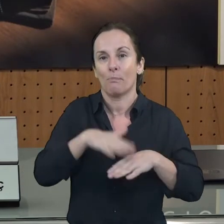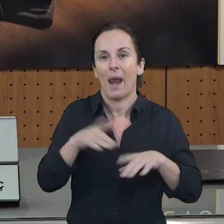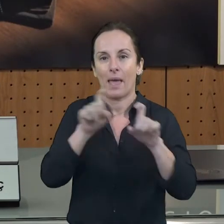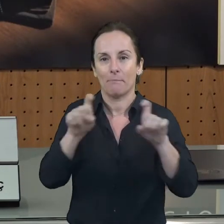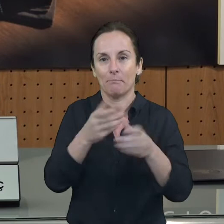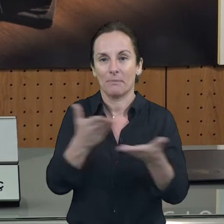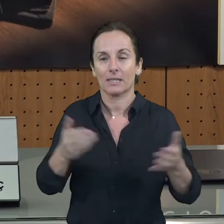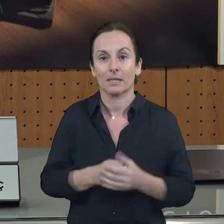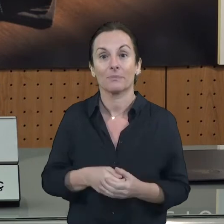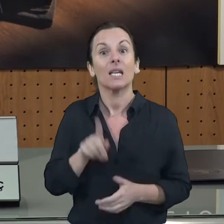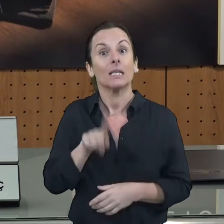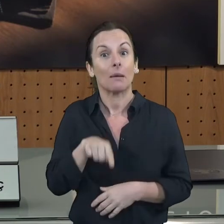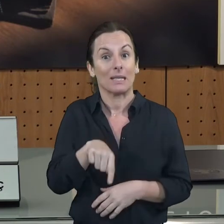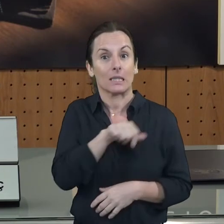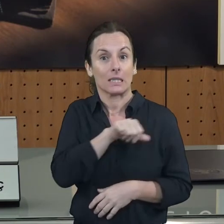posant en marxa